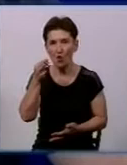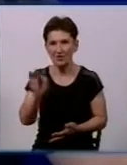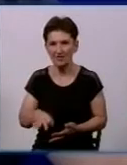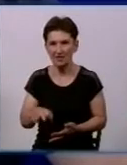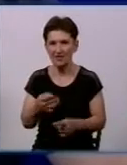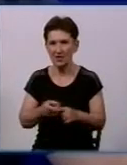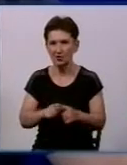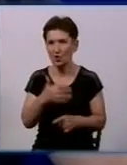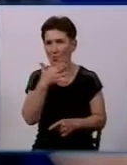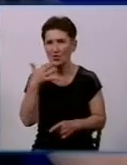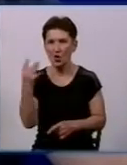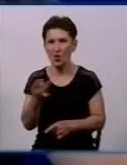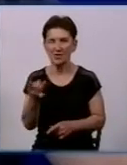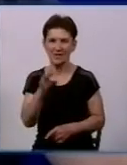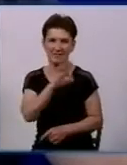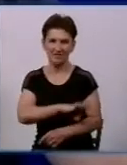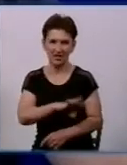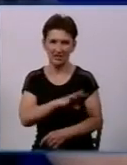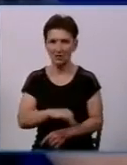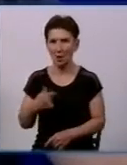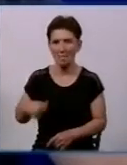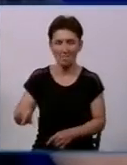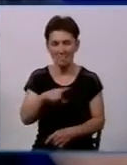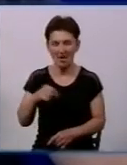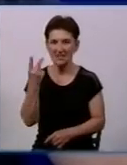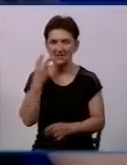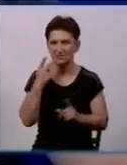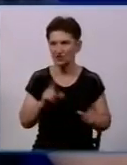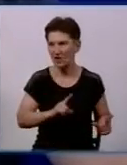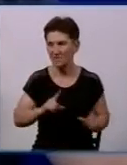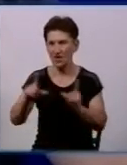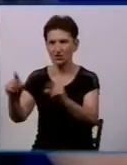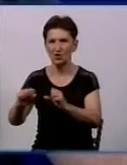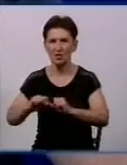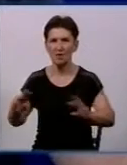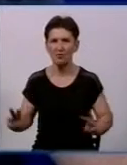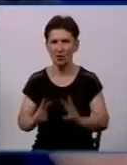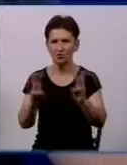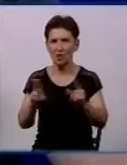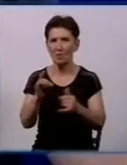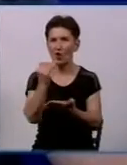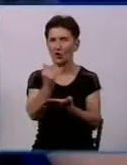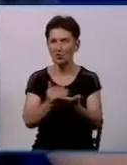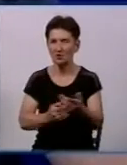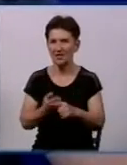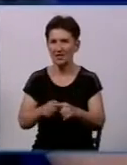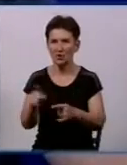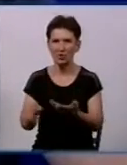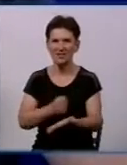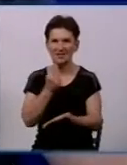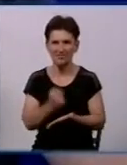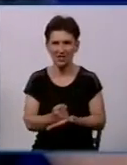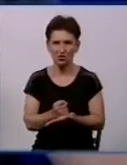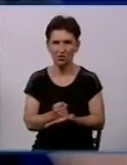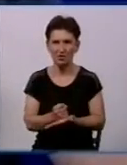використаний, то ми завжди виїжджали на пожежу відповідно до розкладу виїздів, який затверджений відповідним чином,